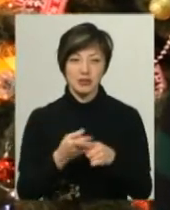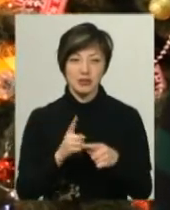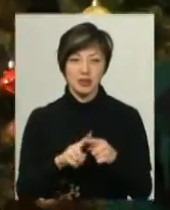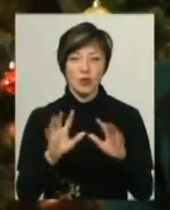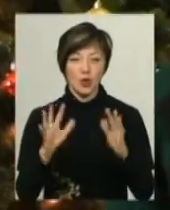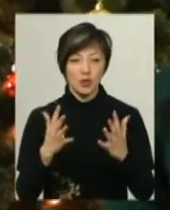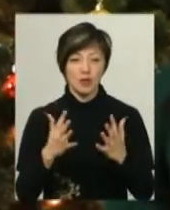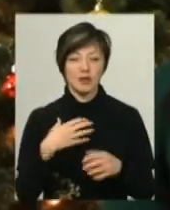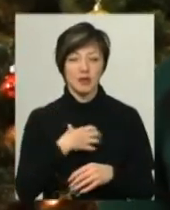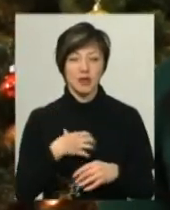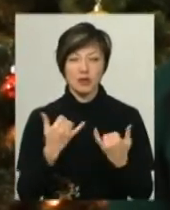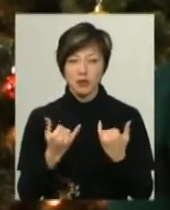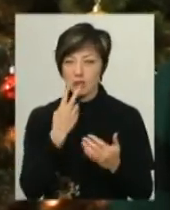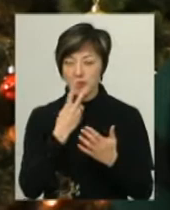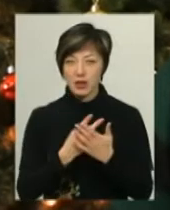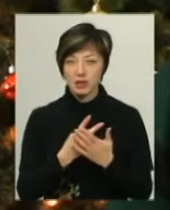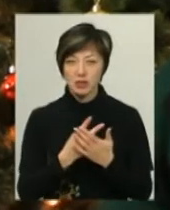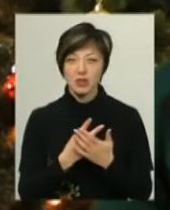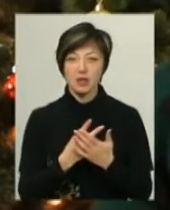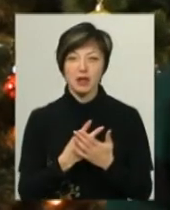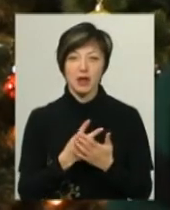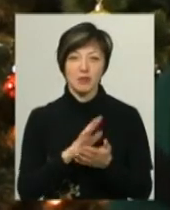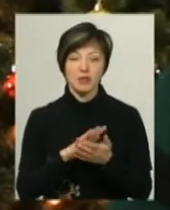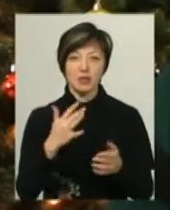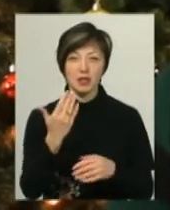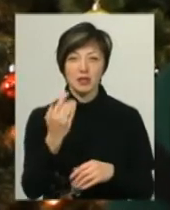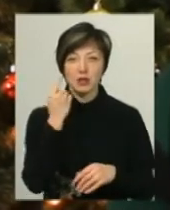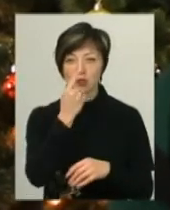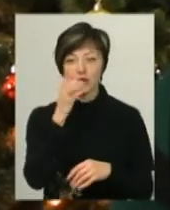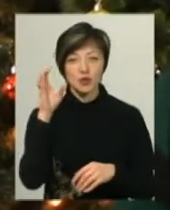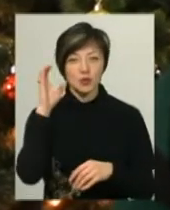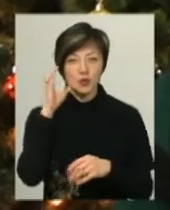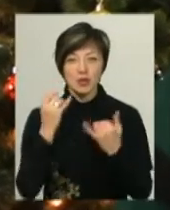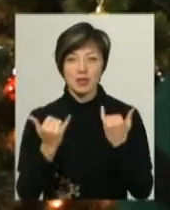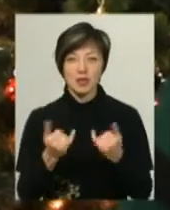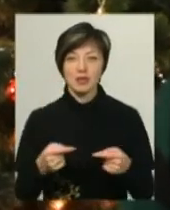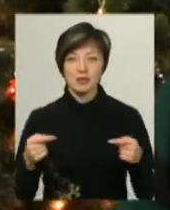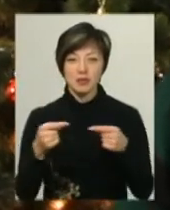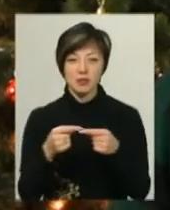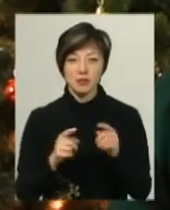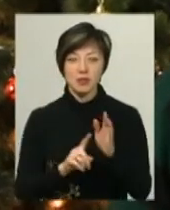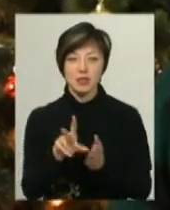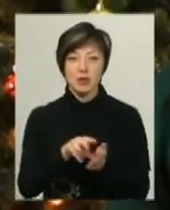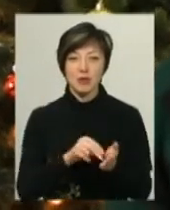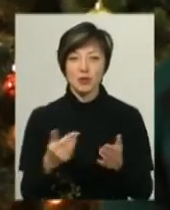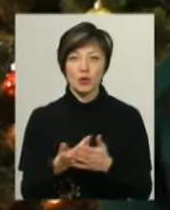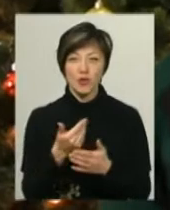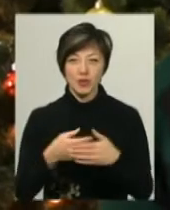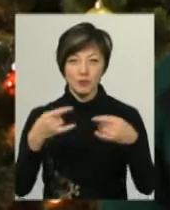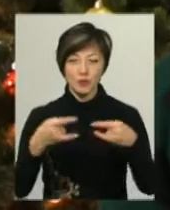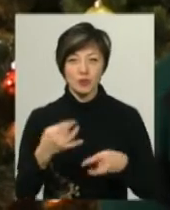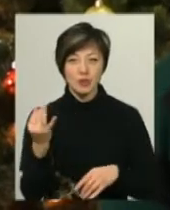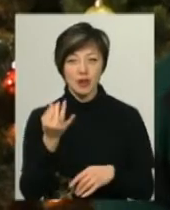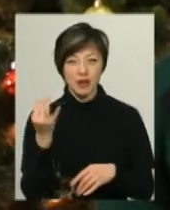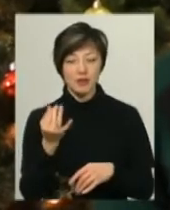подія. Я щойно бачила, як блестять їхні очі, от вони слухають, зараз саме в студії, де записуються новини і досить